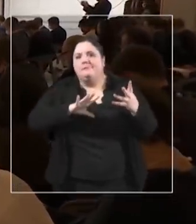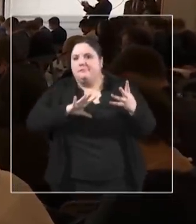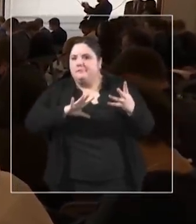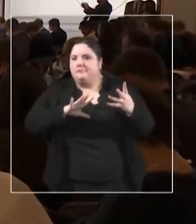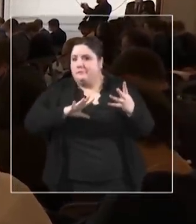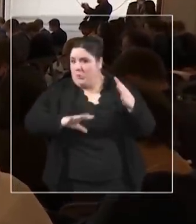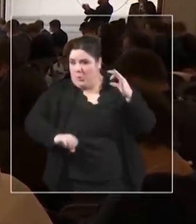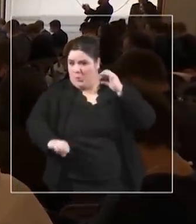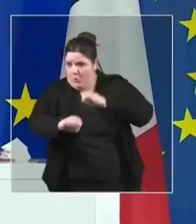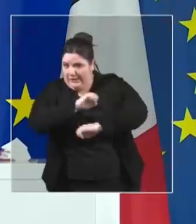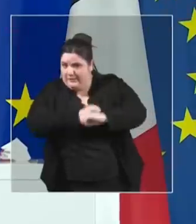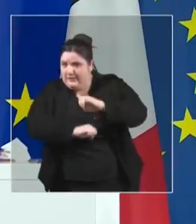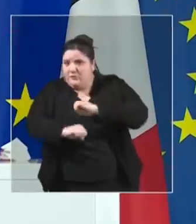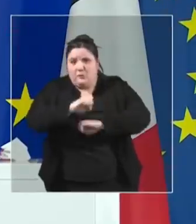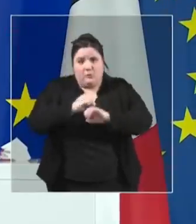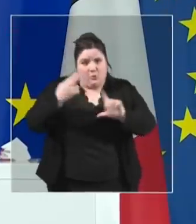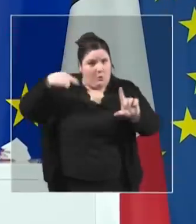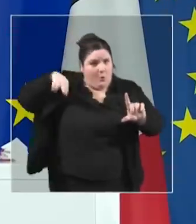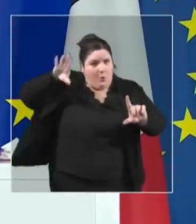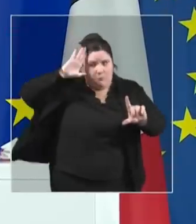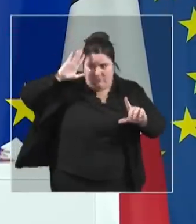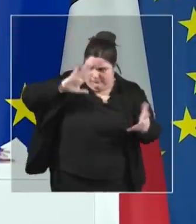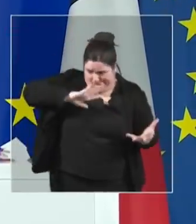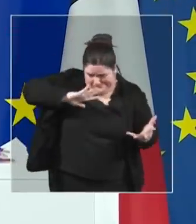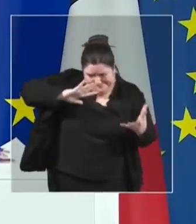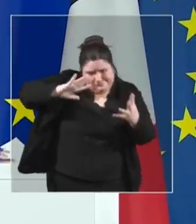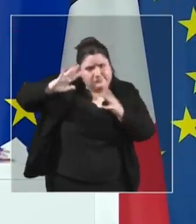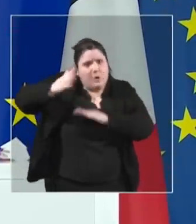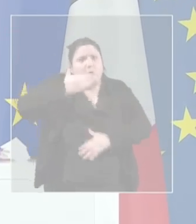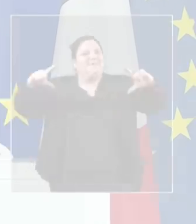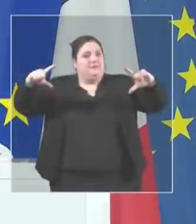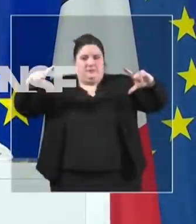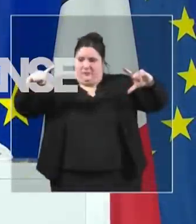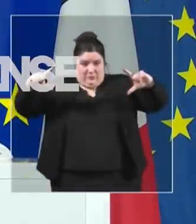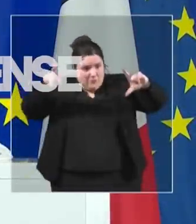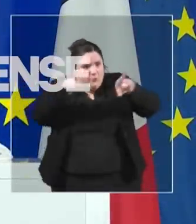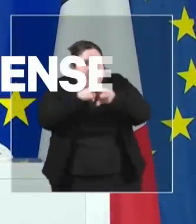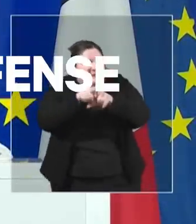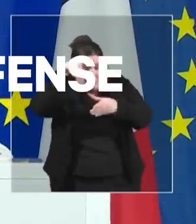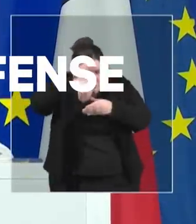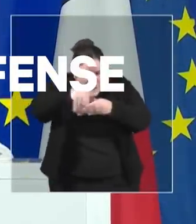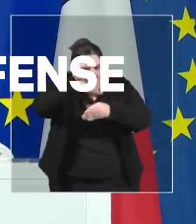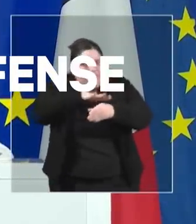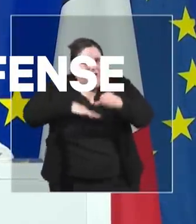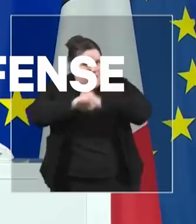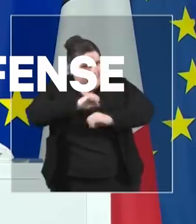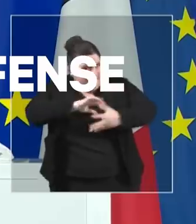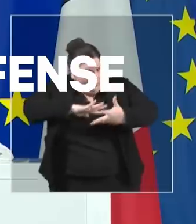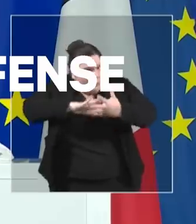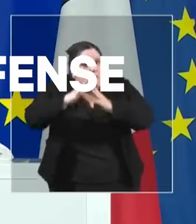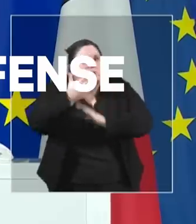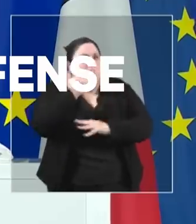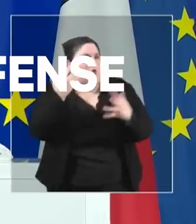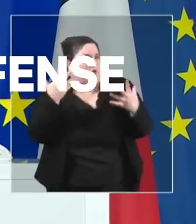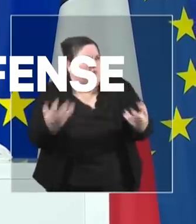aussi organisation de notre Europe en termes de gestion des migrations. Le deuxième élément clé d'une